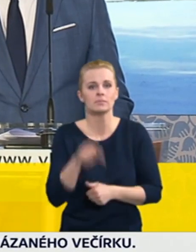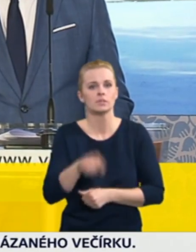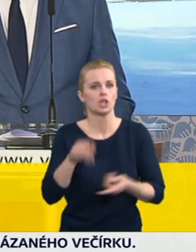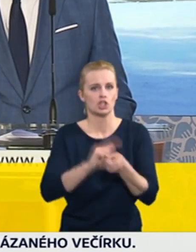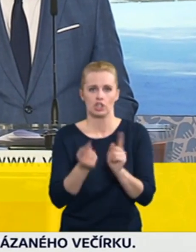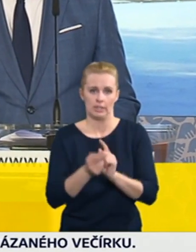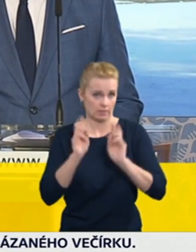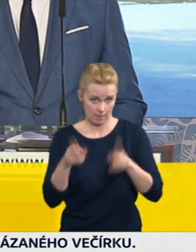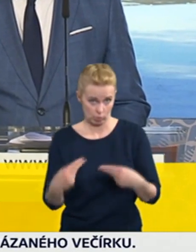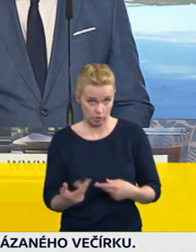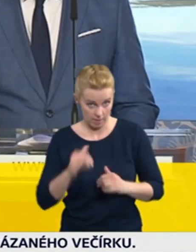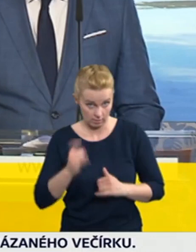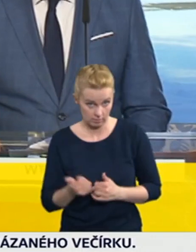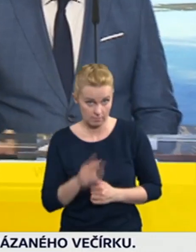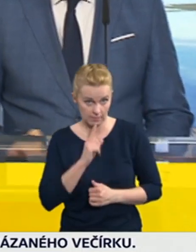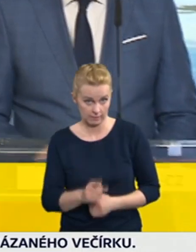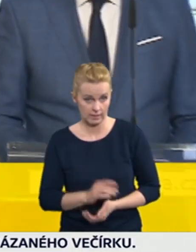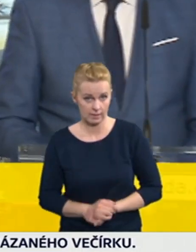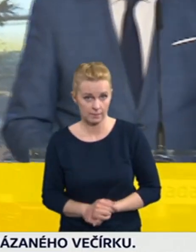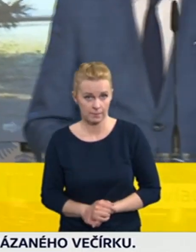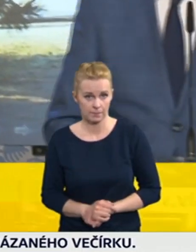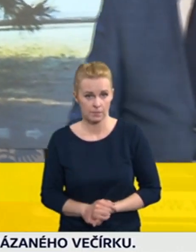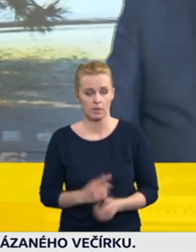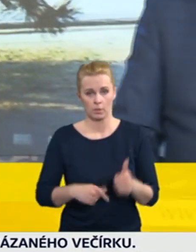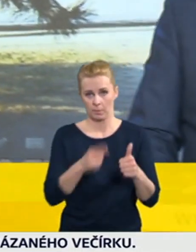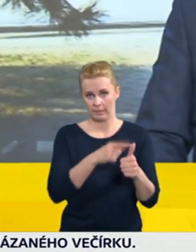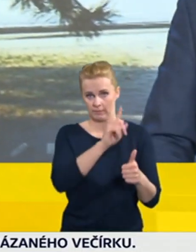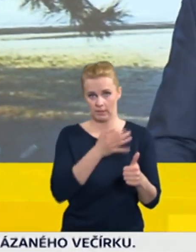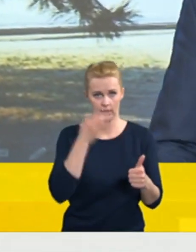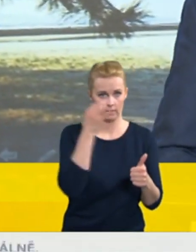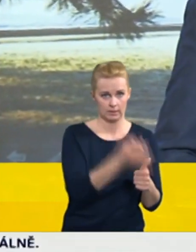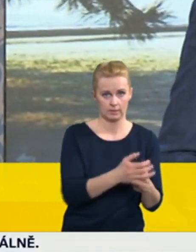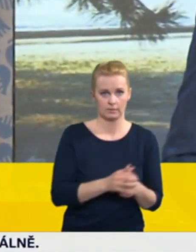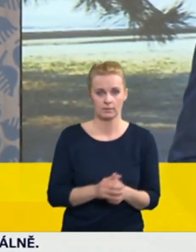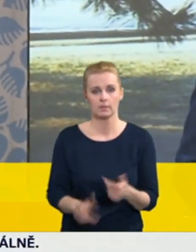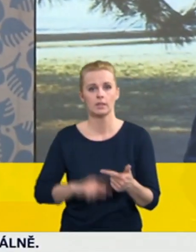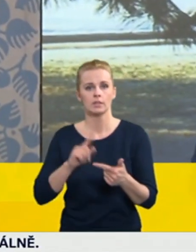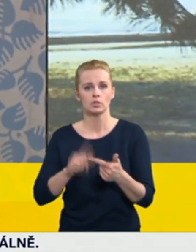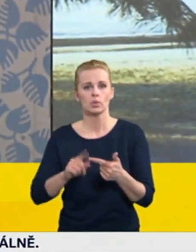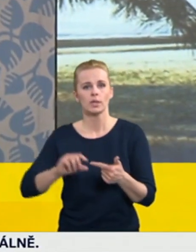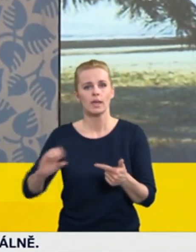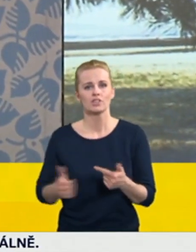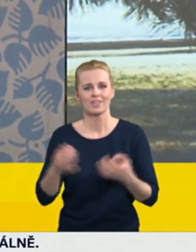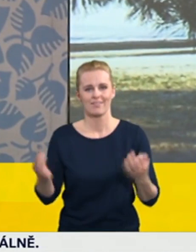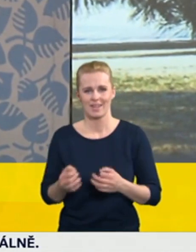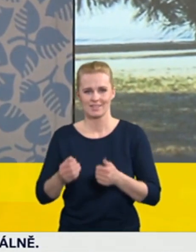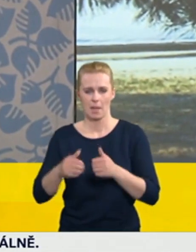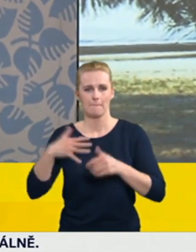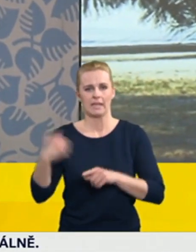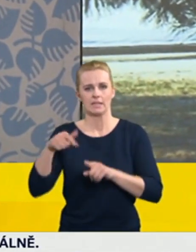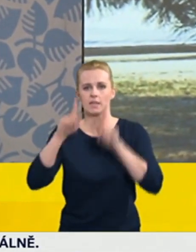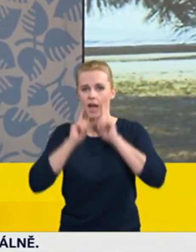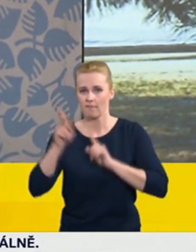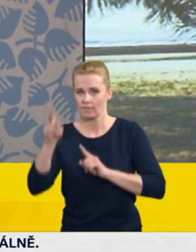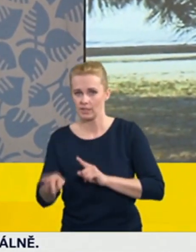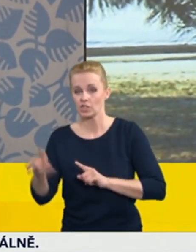Můžeme to tak brát, pane ministře, prosím. To je jeden dotaz. Pak bych možná měla na pana ministra Havlíčka. Pane ministře, bavili jsme se společně o těch